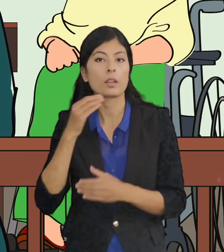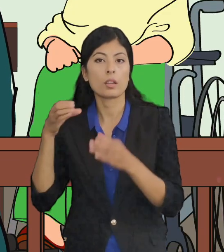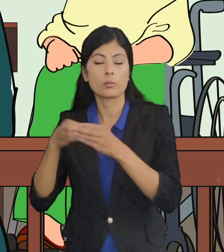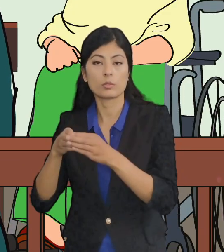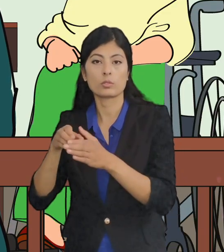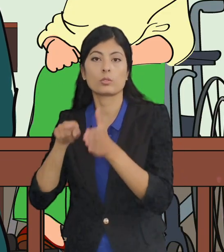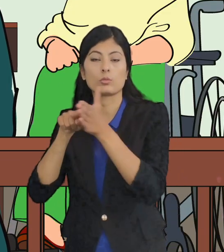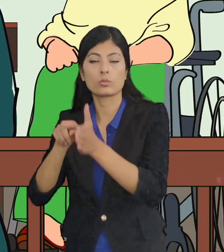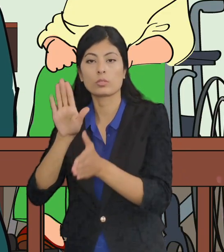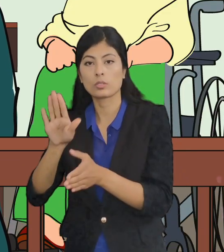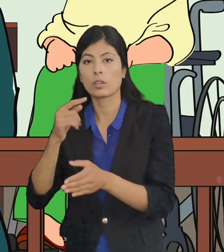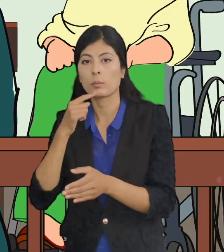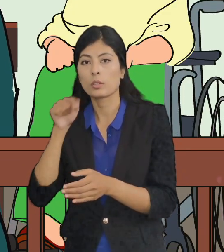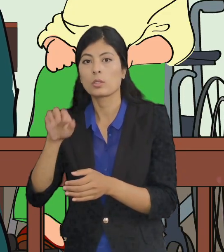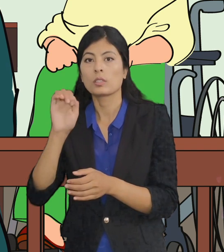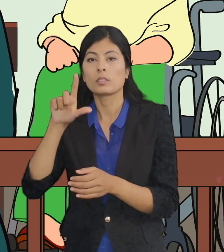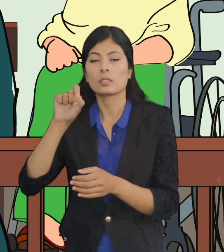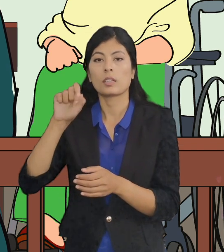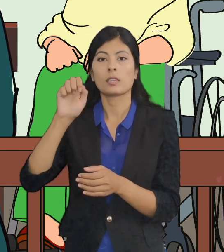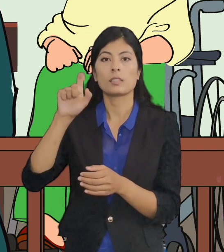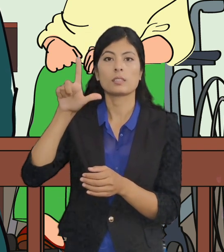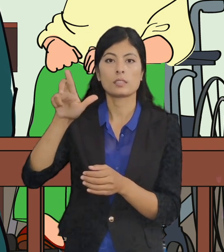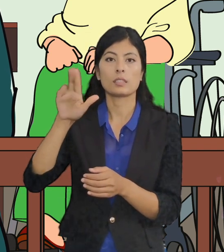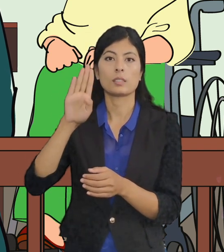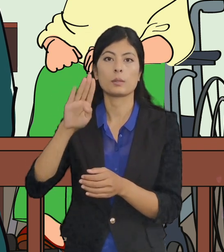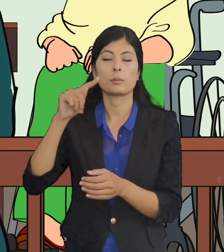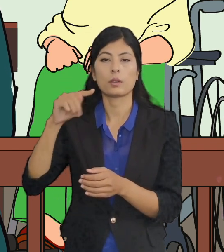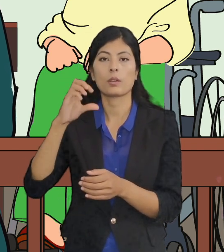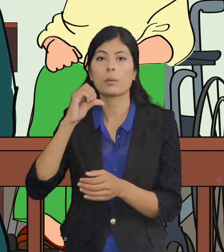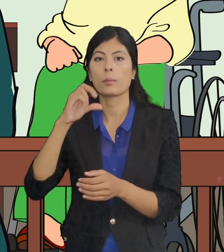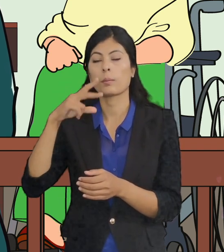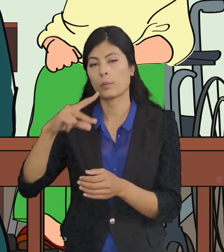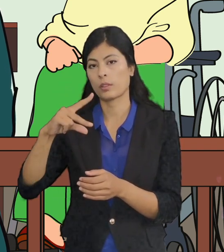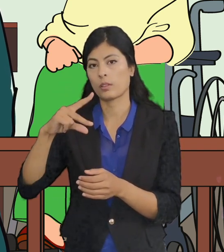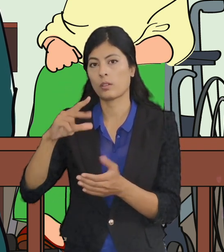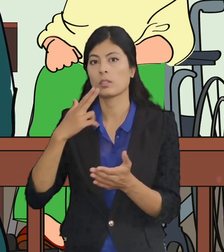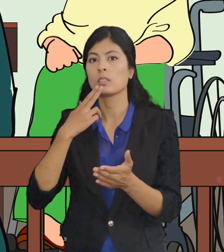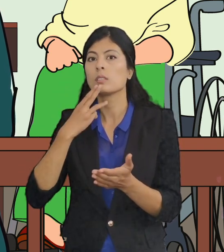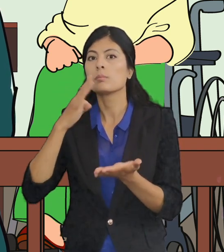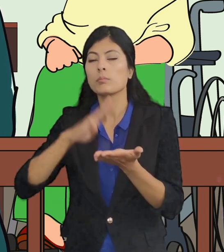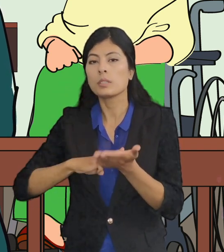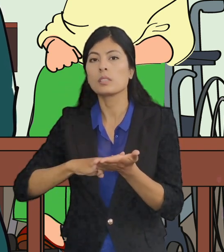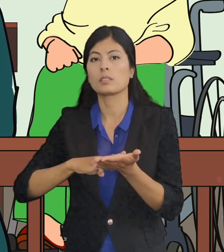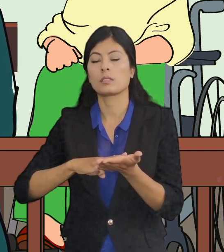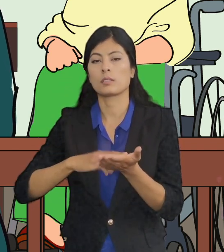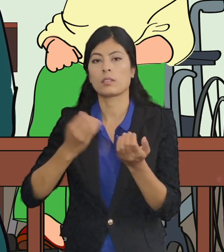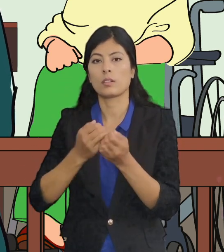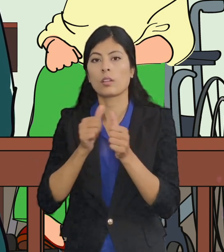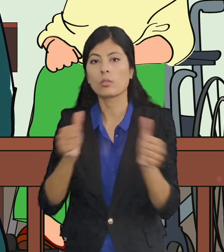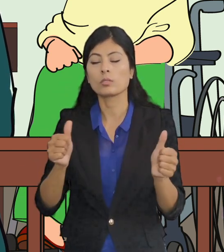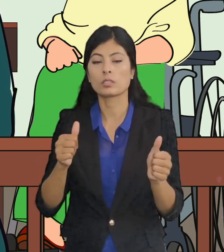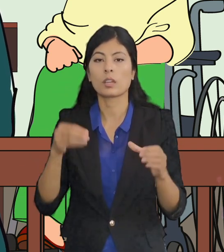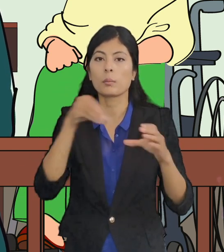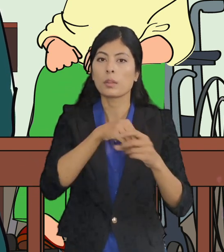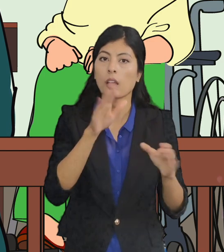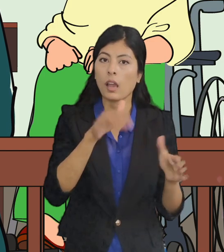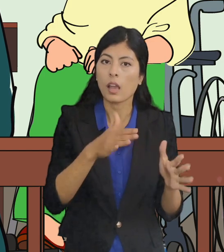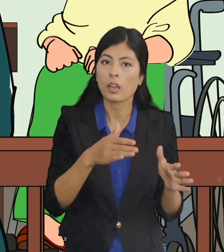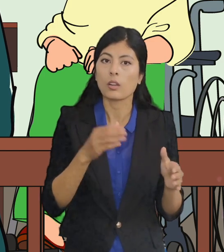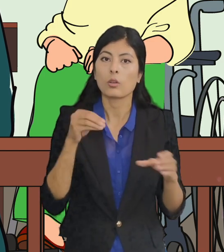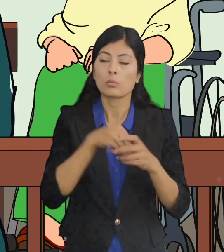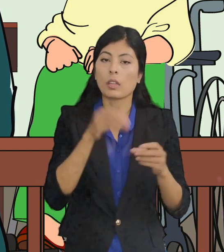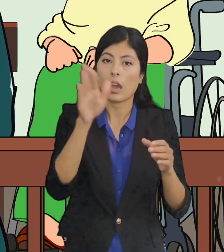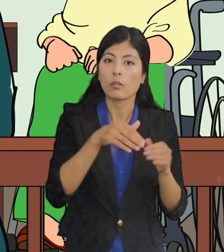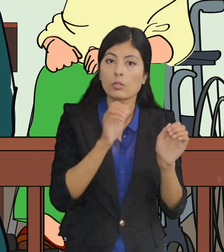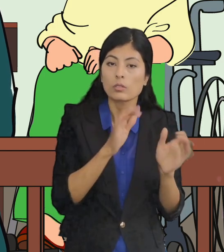पुरनिया चाहें पिडित महिला पक्ष रहल सिकाईत में गवाही बगपत्र के लेल निर्धारित तारिक के दिन उपस्थित न भेल